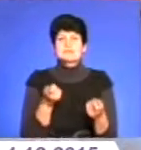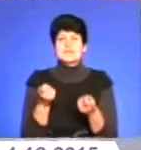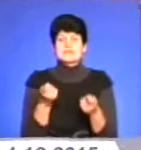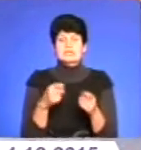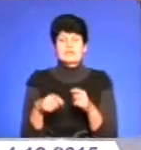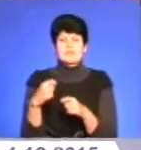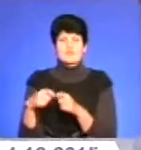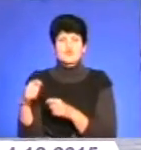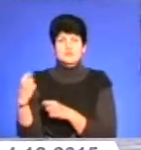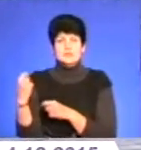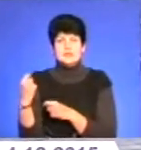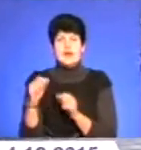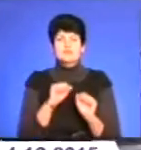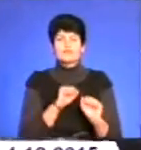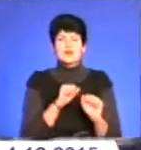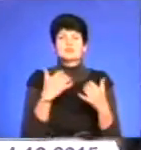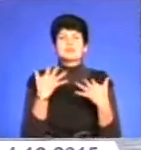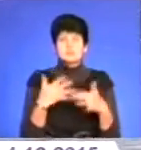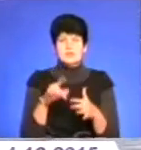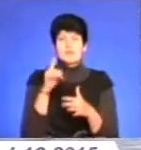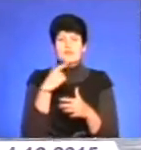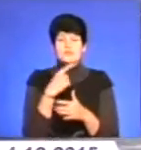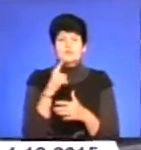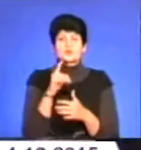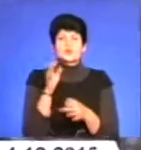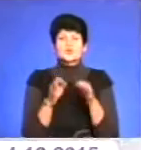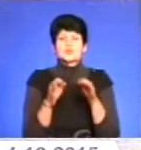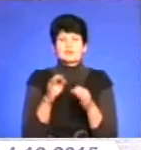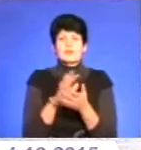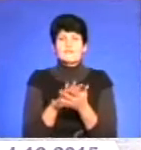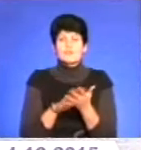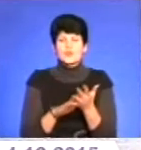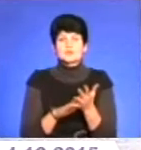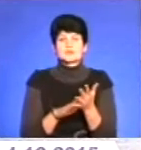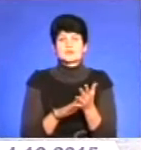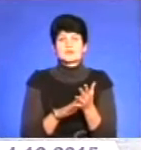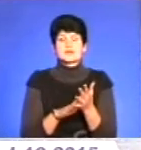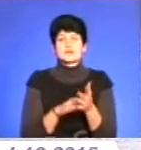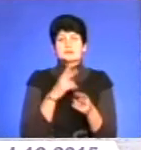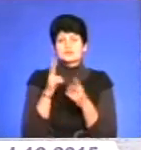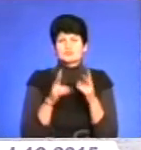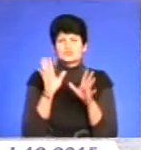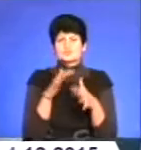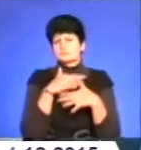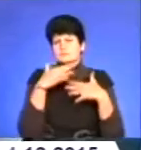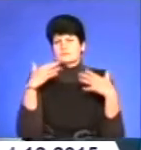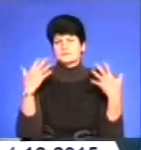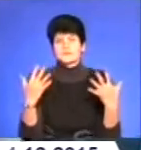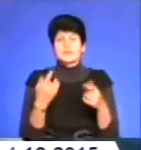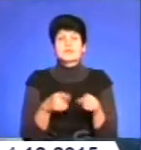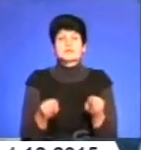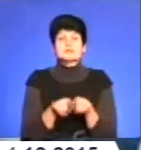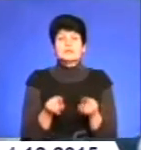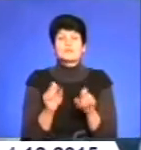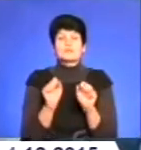правопорушення. Адвокати вже переконані, що судових позовів та оскаржень буде безліч. Так само це можна